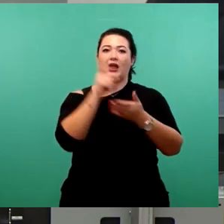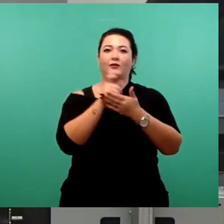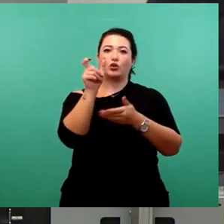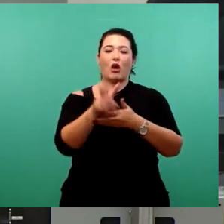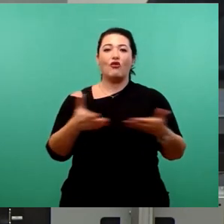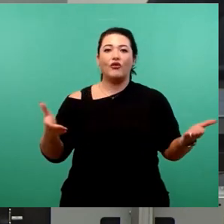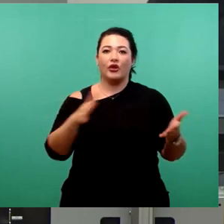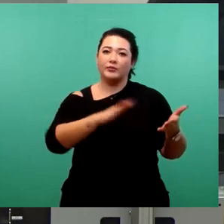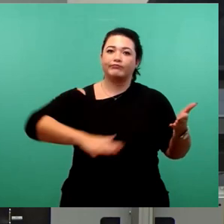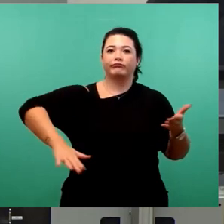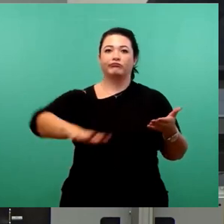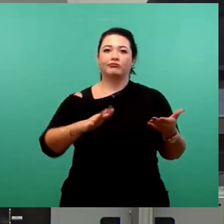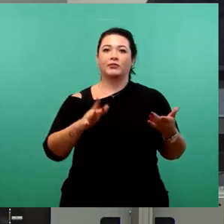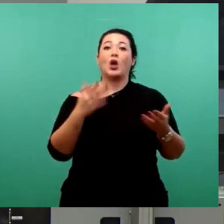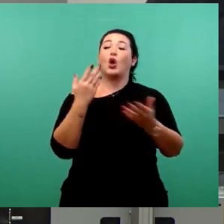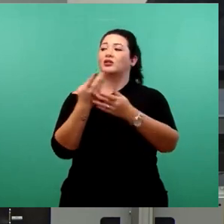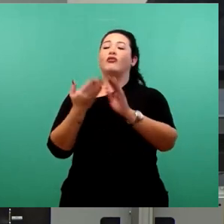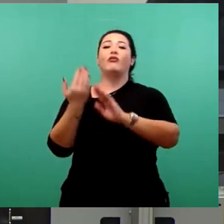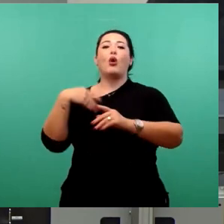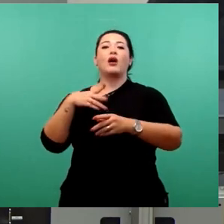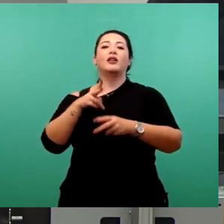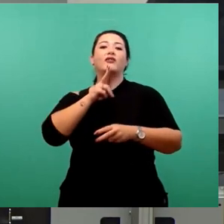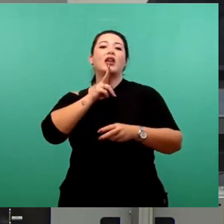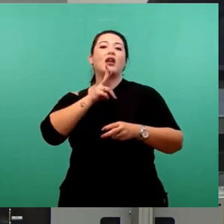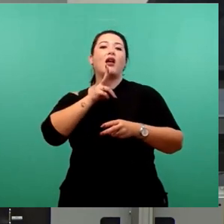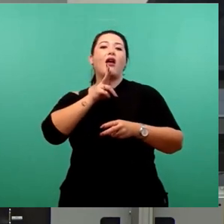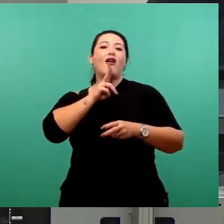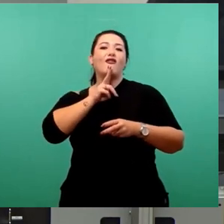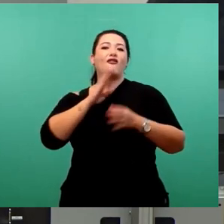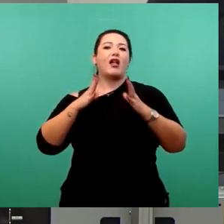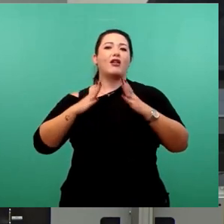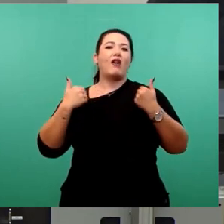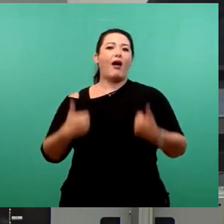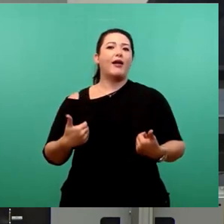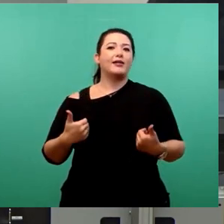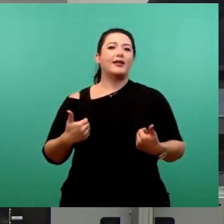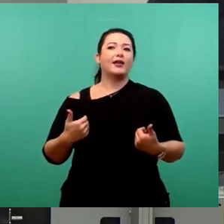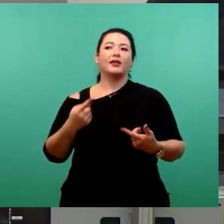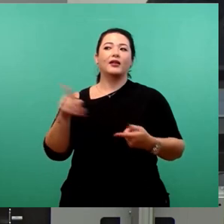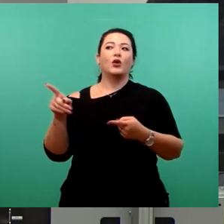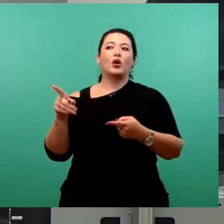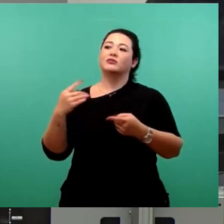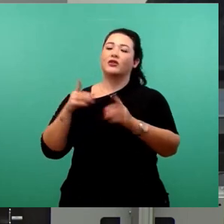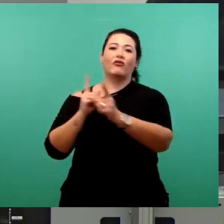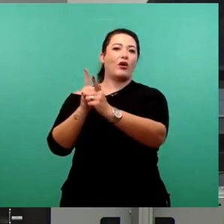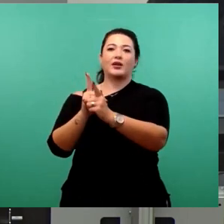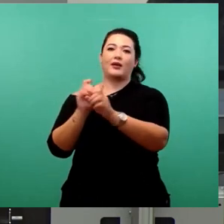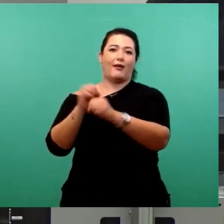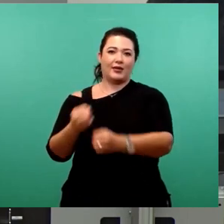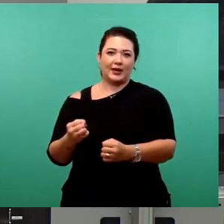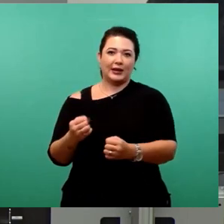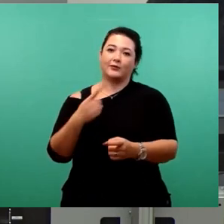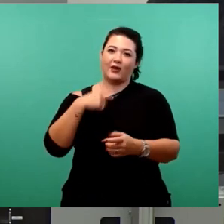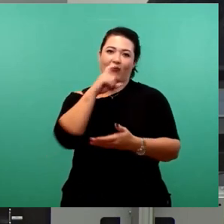durch das Fehlverhalten anderer Teilnehmer am Spiel auflöst. Wenn wir aber als kleine Fraktion die seltene Chance haben,